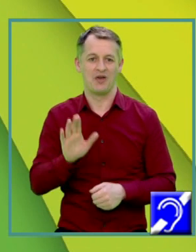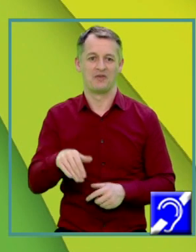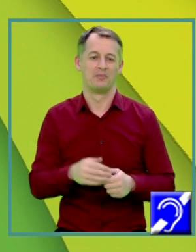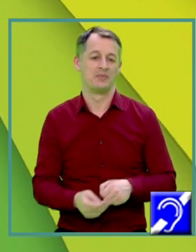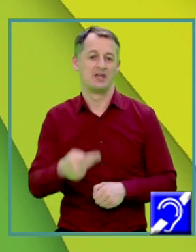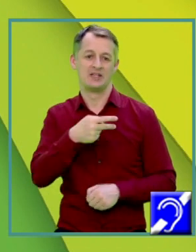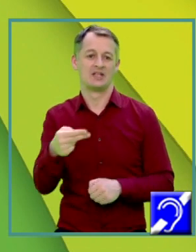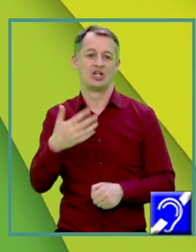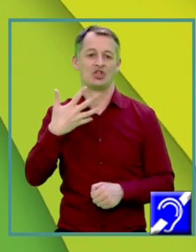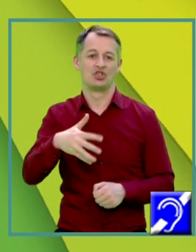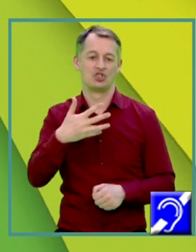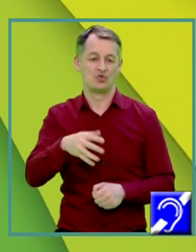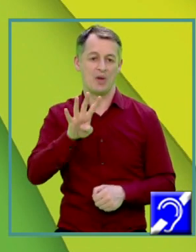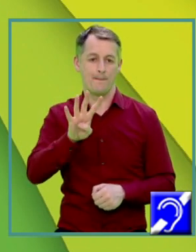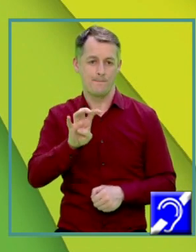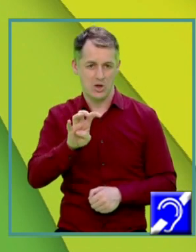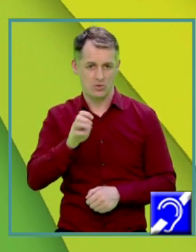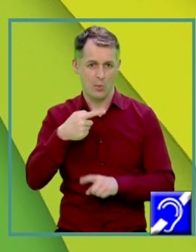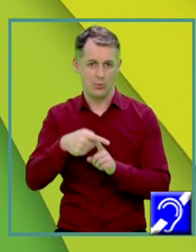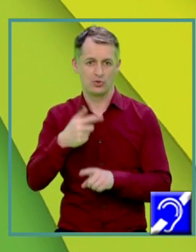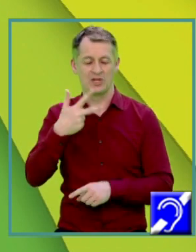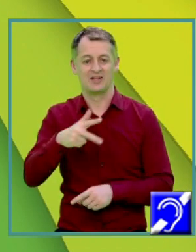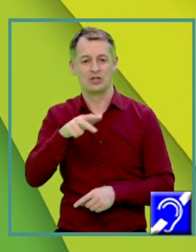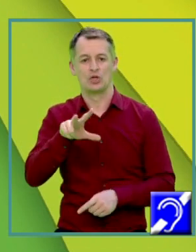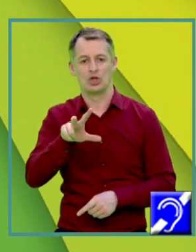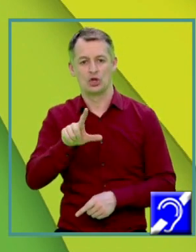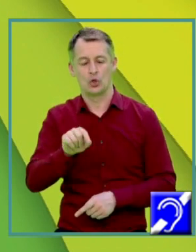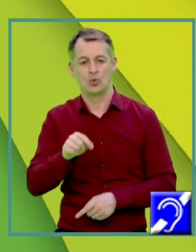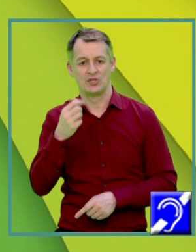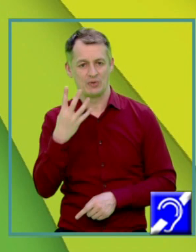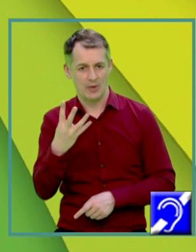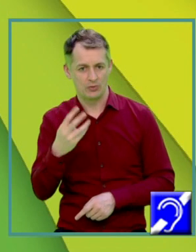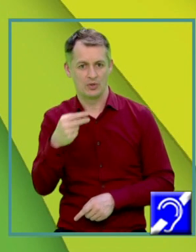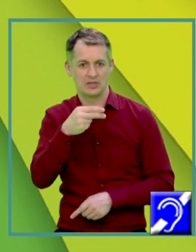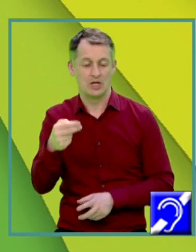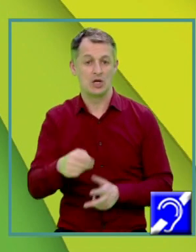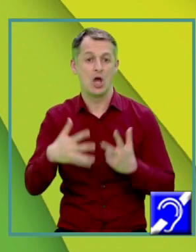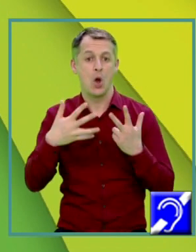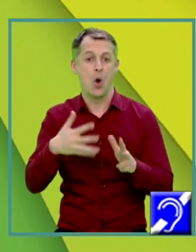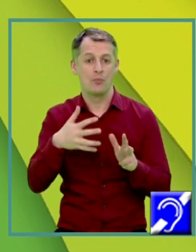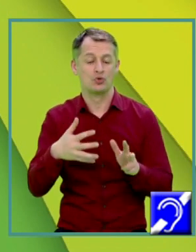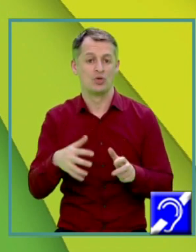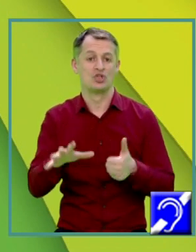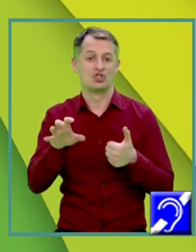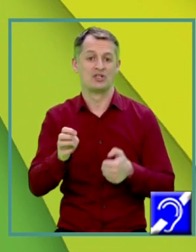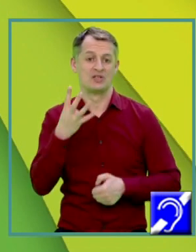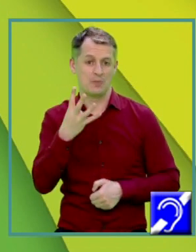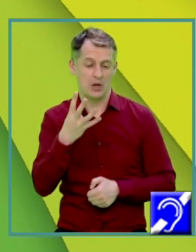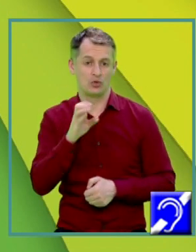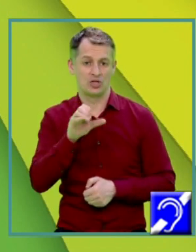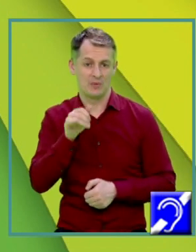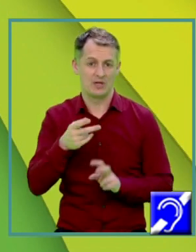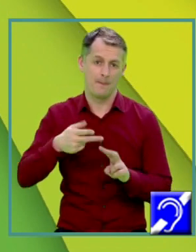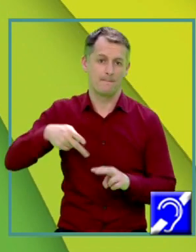egal cu 540 plus 324 egal 864 cm